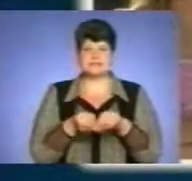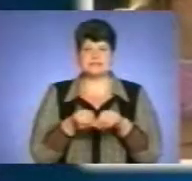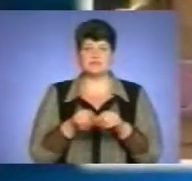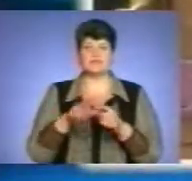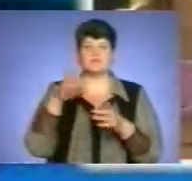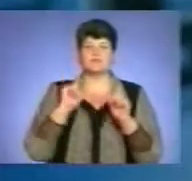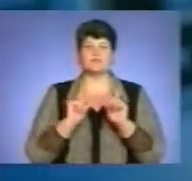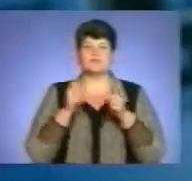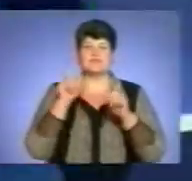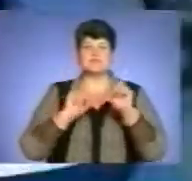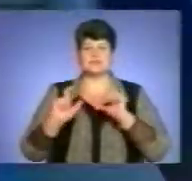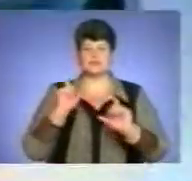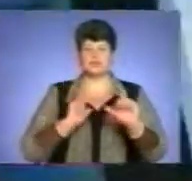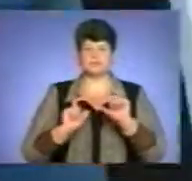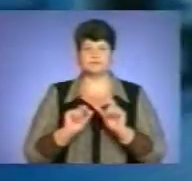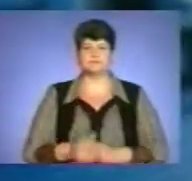документи на вступ.